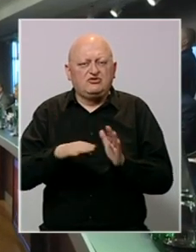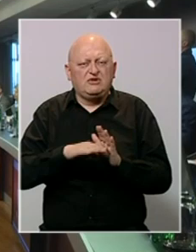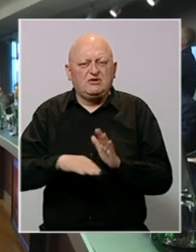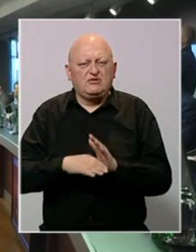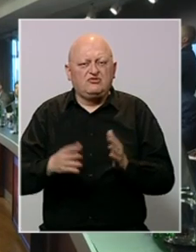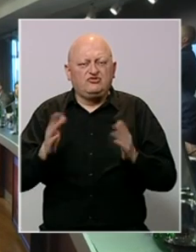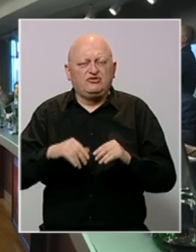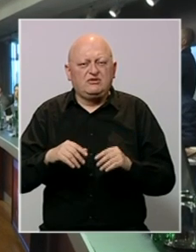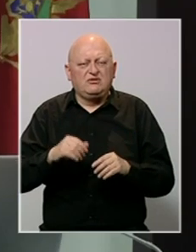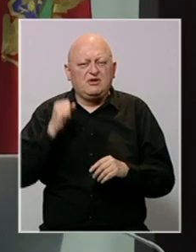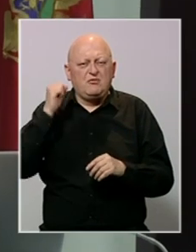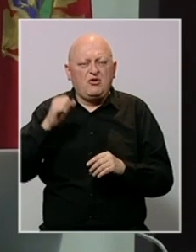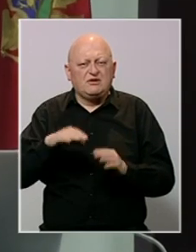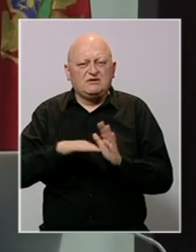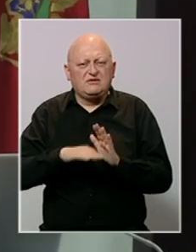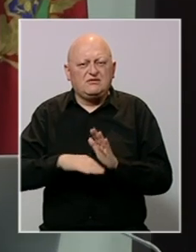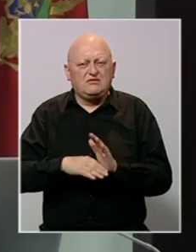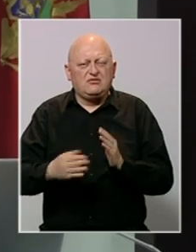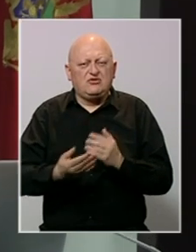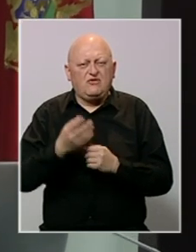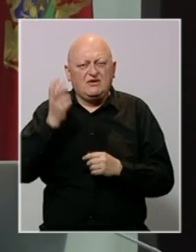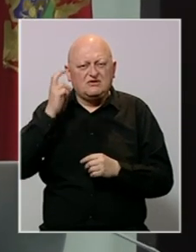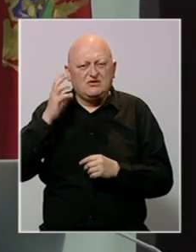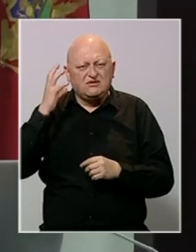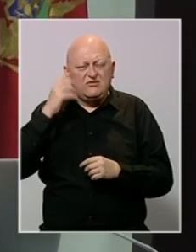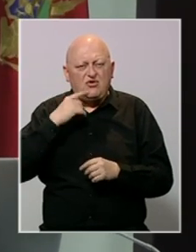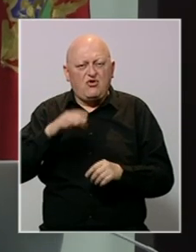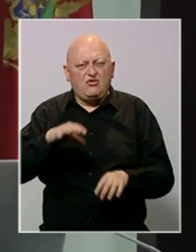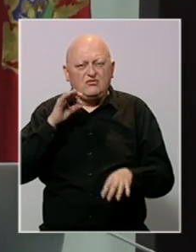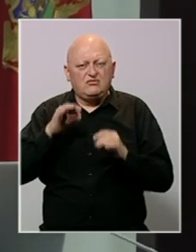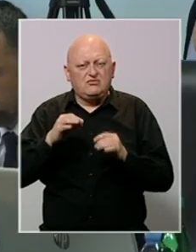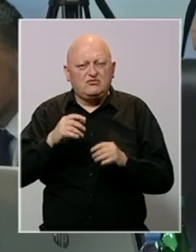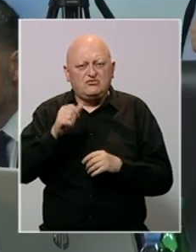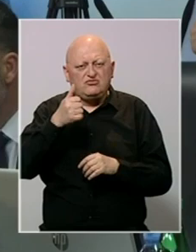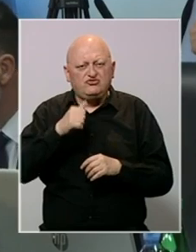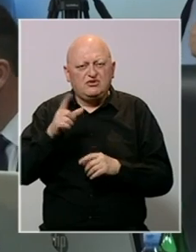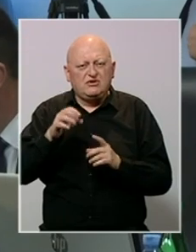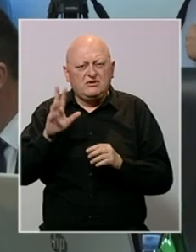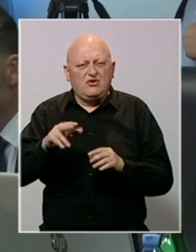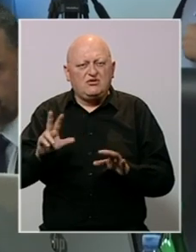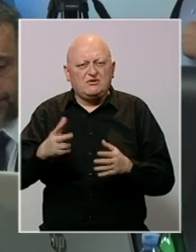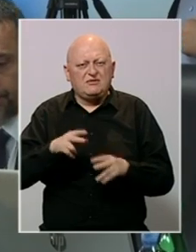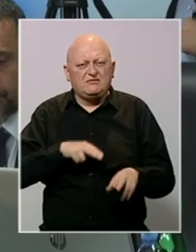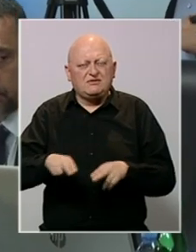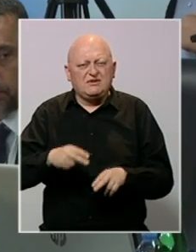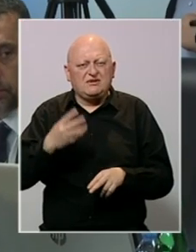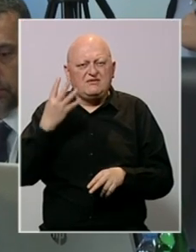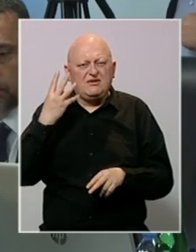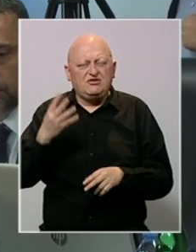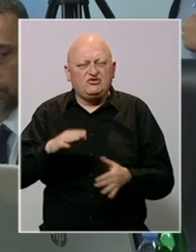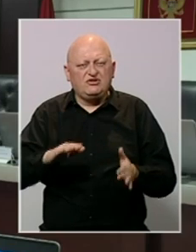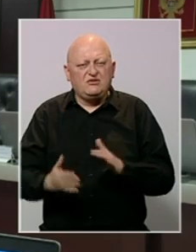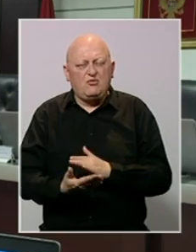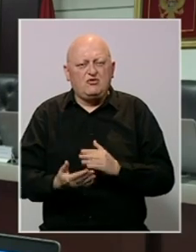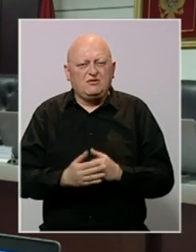demokratskih postulata. Nova Crnogorska vlada, koja je izabrana u četvrtak na Cetinju, imaće 18 ministarstava